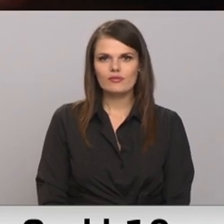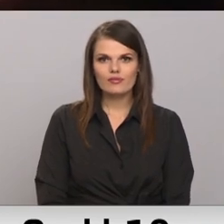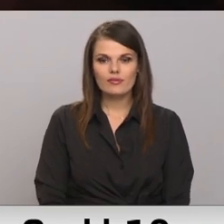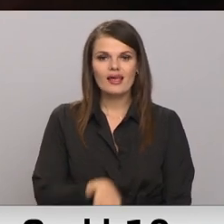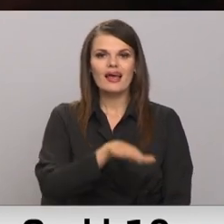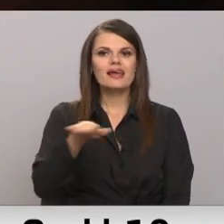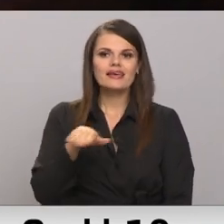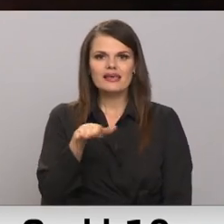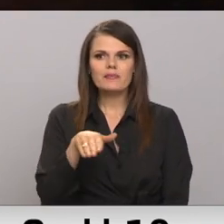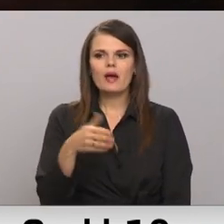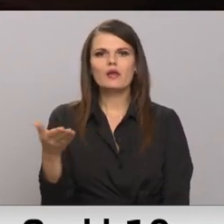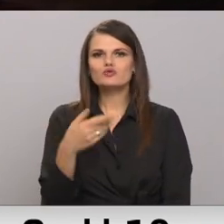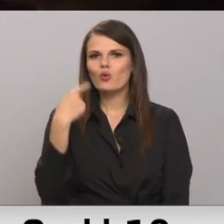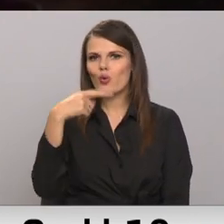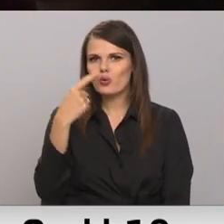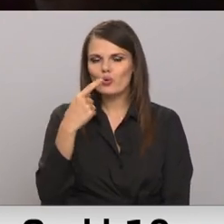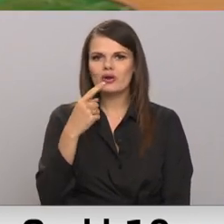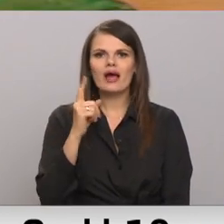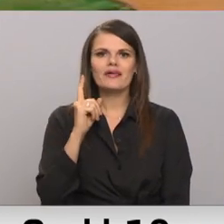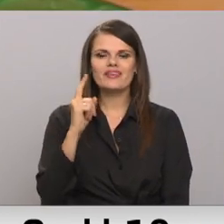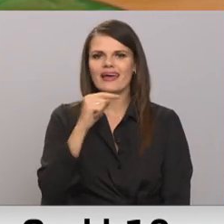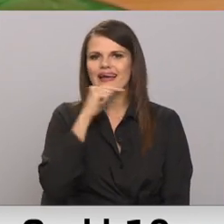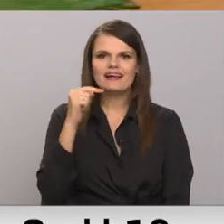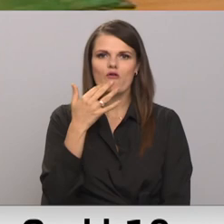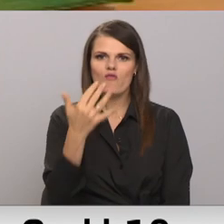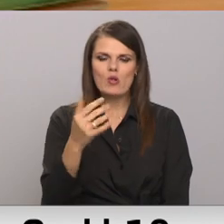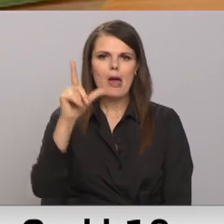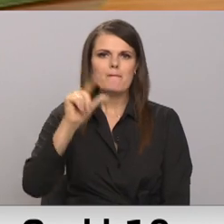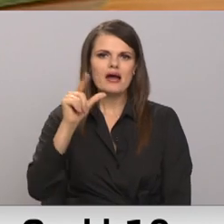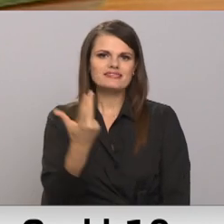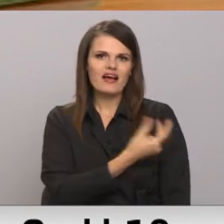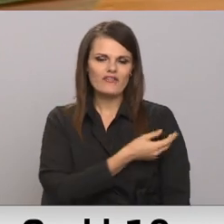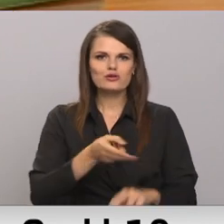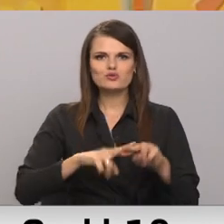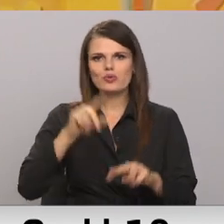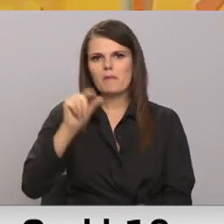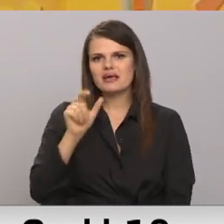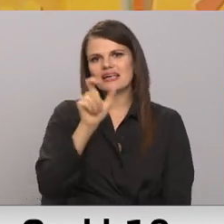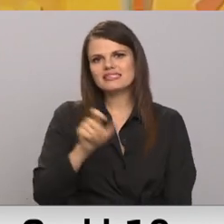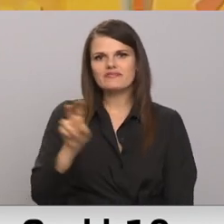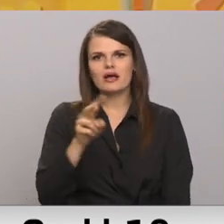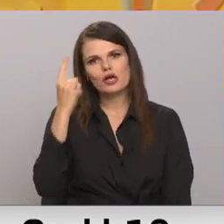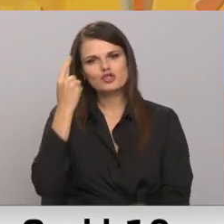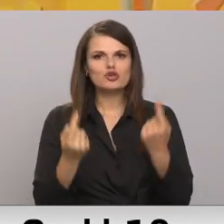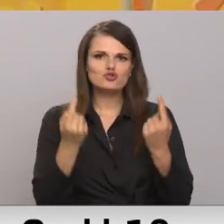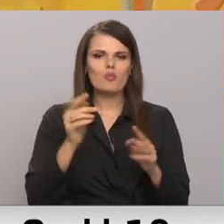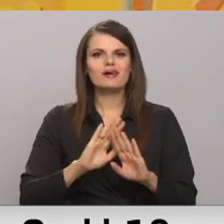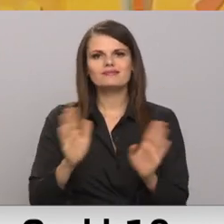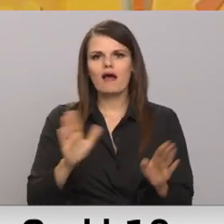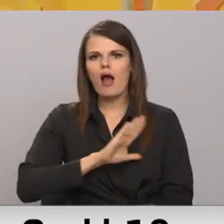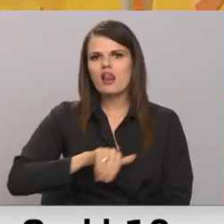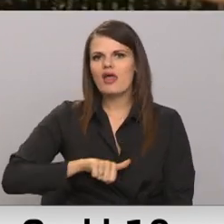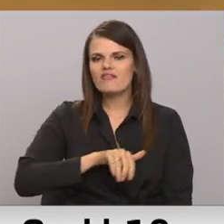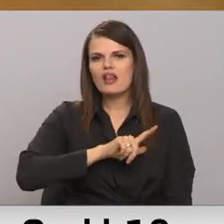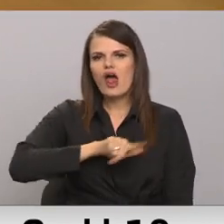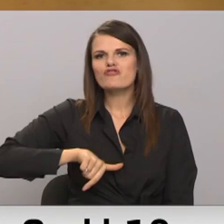Ģimenēs ar Krievu sarunu valodu ir mazāk vakcinēto un vairāk tādu cilvēku, apsver vakcinēšanos nekā latviešu ģimenēs. Par to